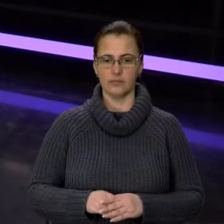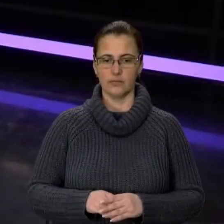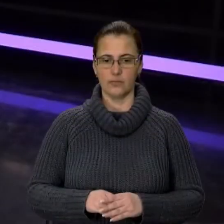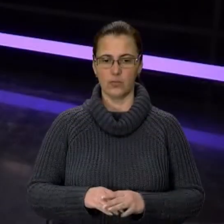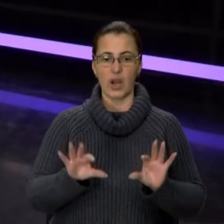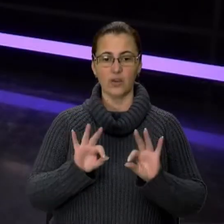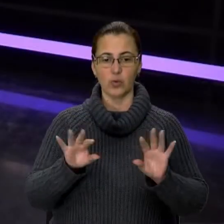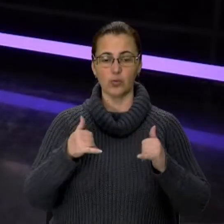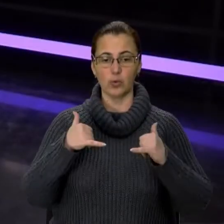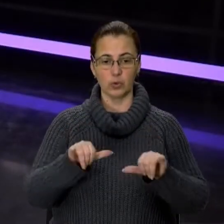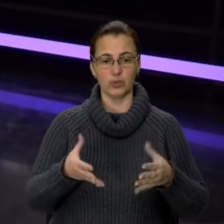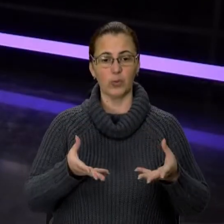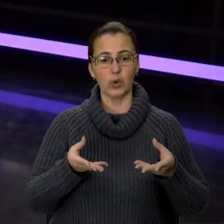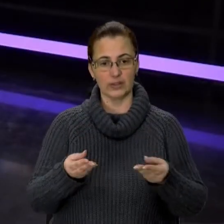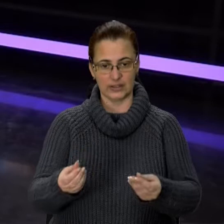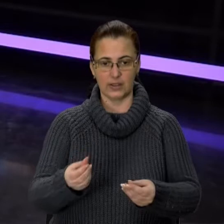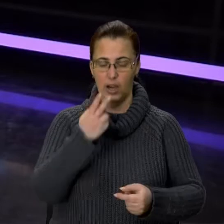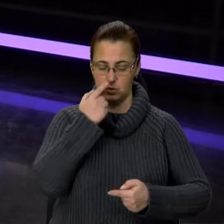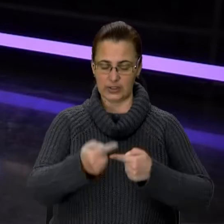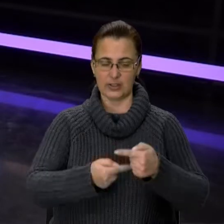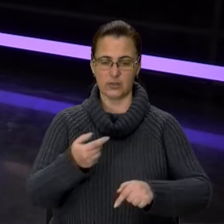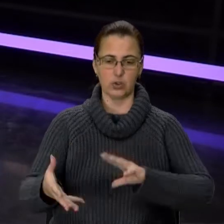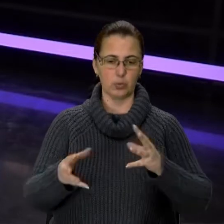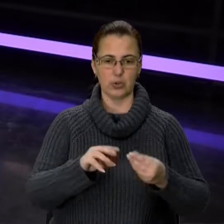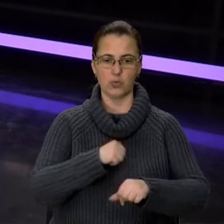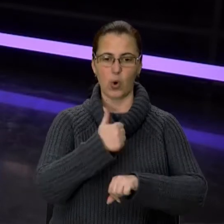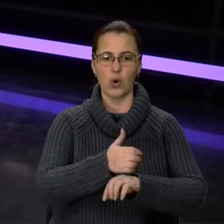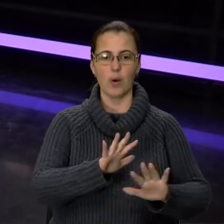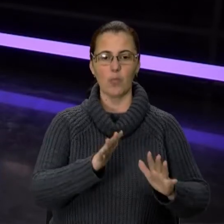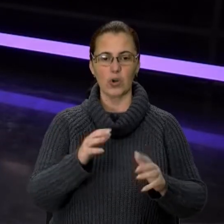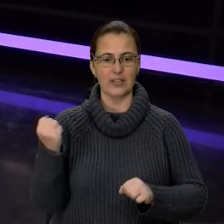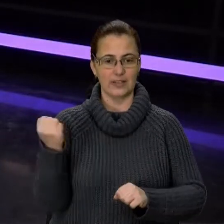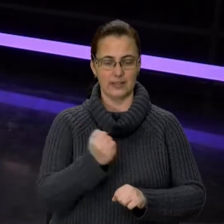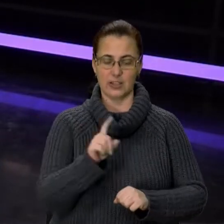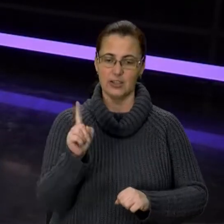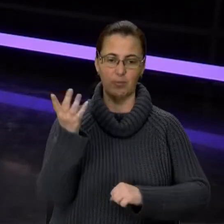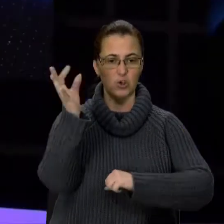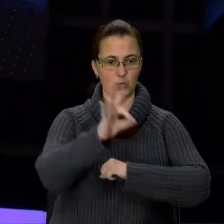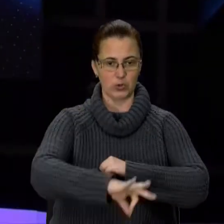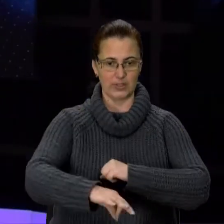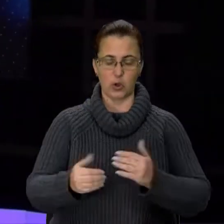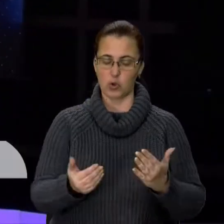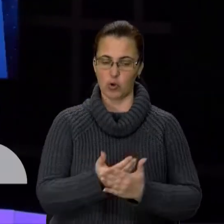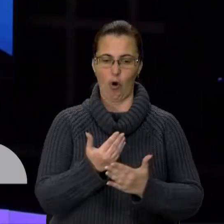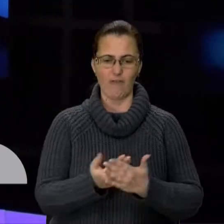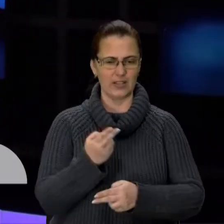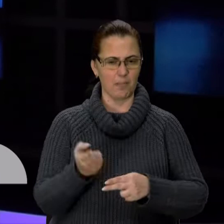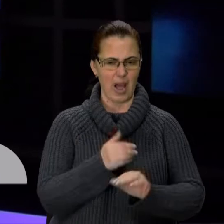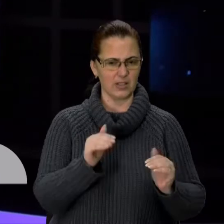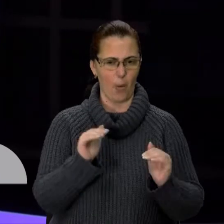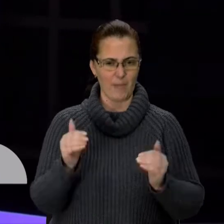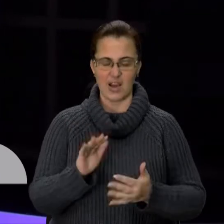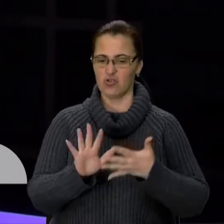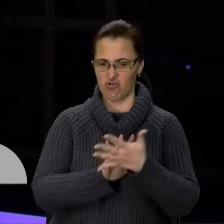Інформуємо, дивуємо і надихаємо. Традиційно підсумовуємо головні події тижня на Першому Західному. Новини без обмежень жастовою